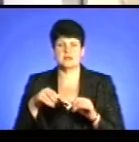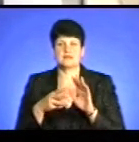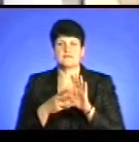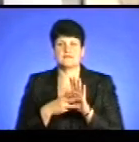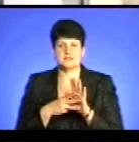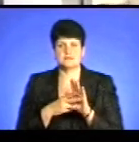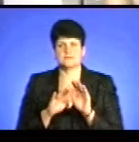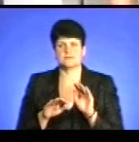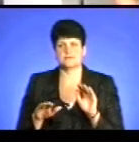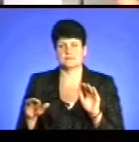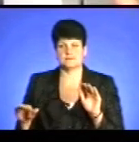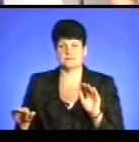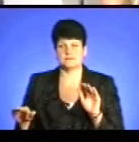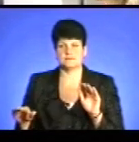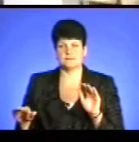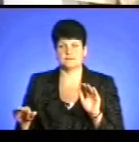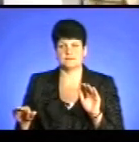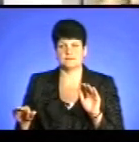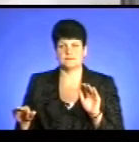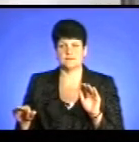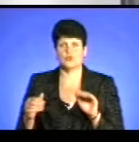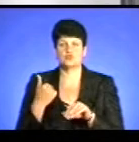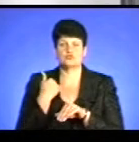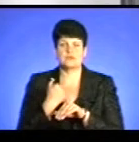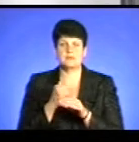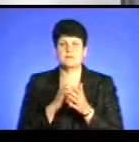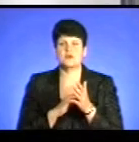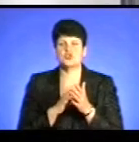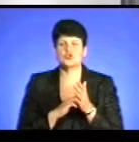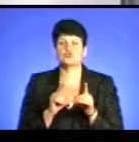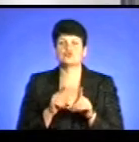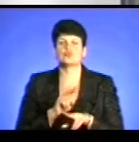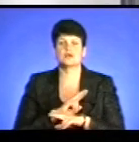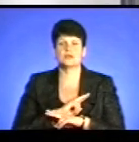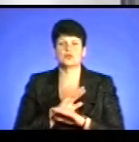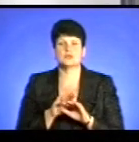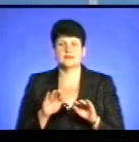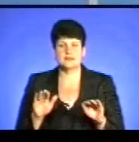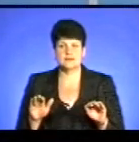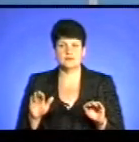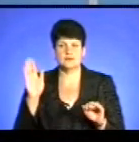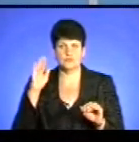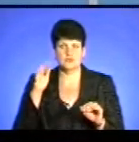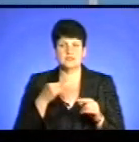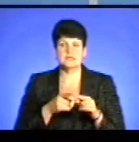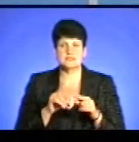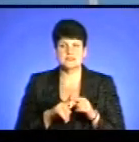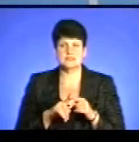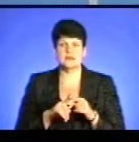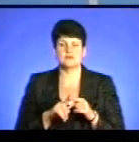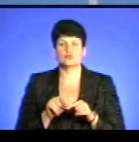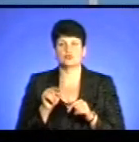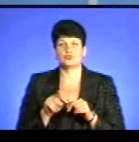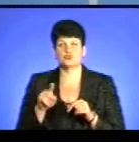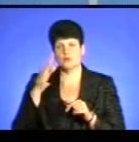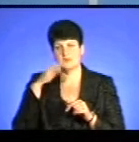неполілітних громадян, дітей. Основними причинами, чому гинуть діти на водних об'єктах, це в першу чергу через те,